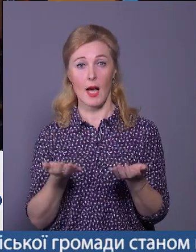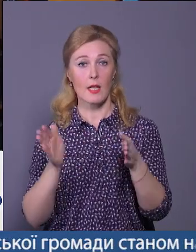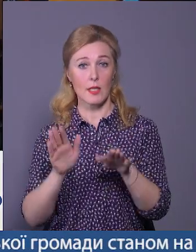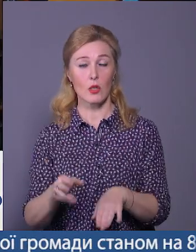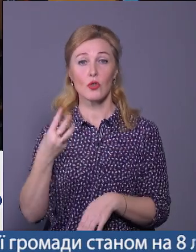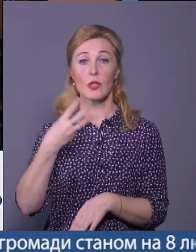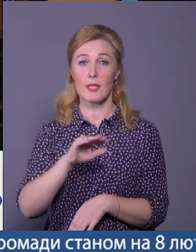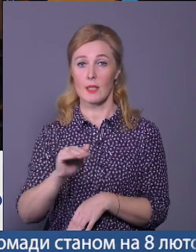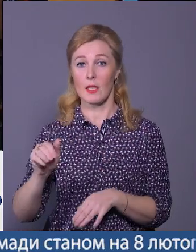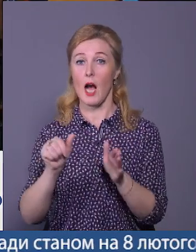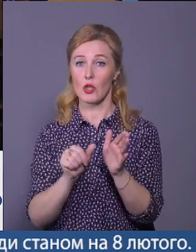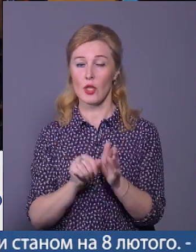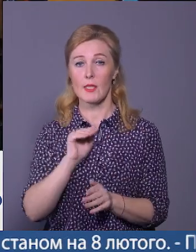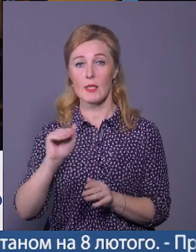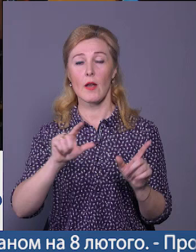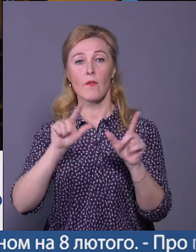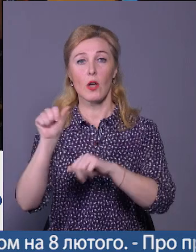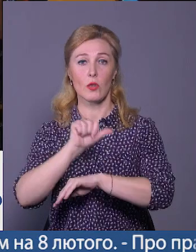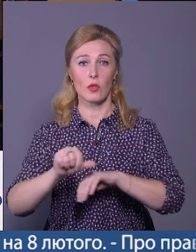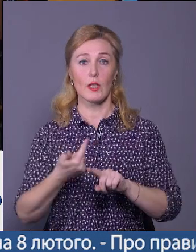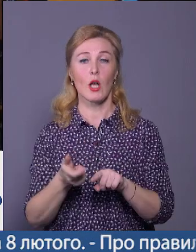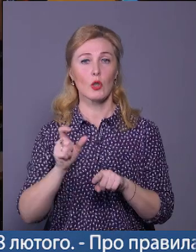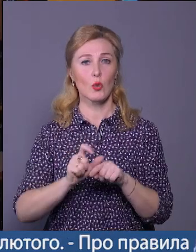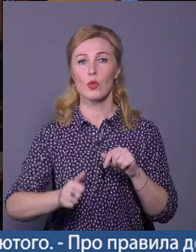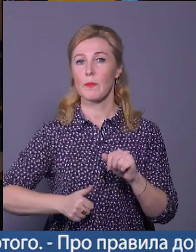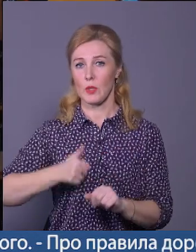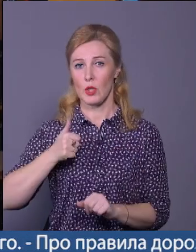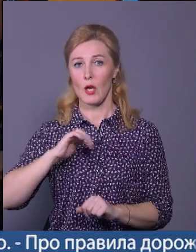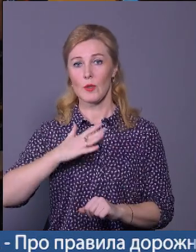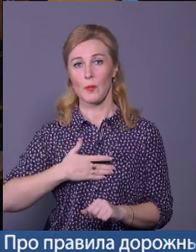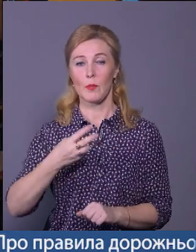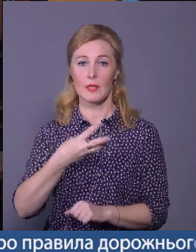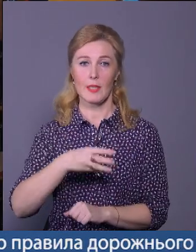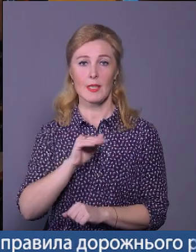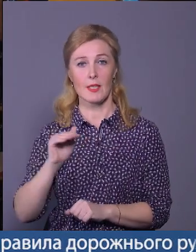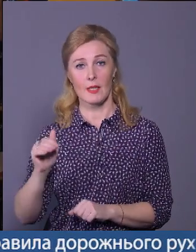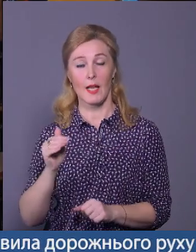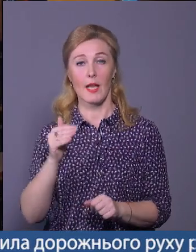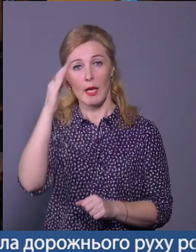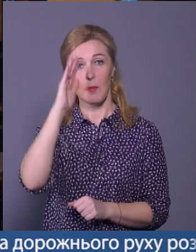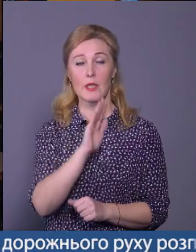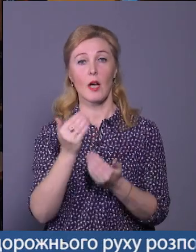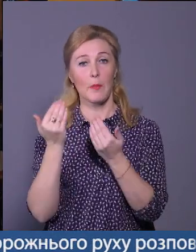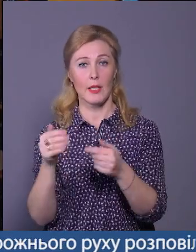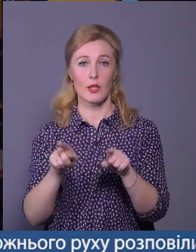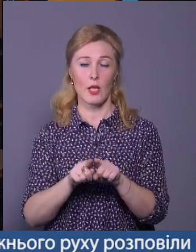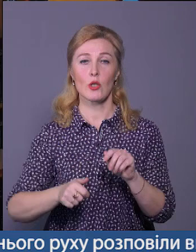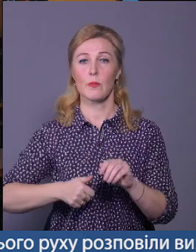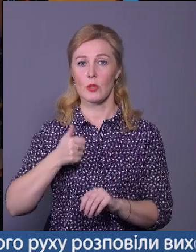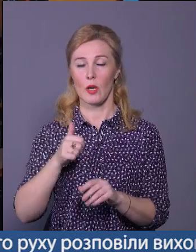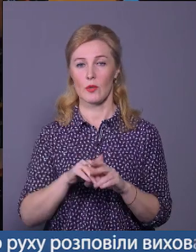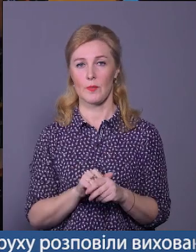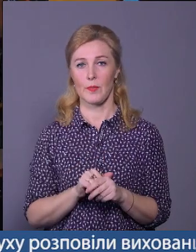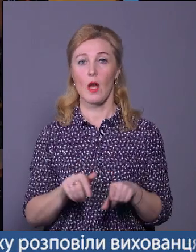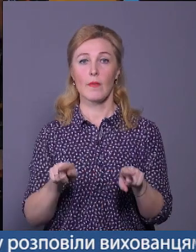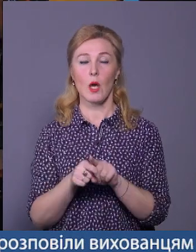30. Шестеро дітей за кордоном. Я дуже пишаюся, що в мене оцими 30 дітьми, і батьками їхніми, які в таку скрутну